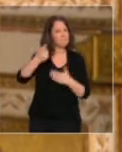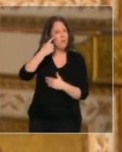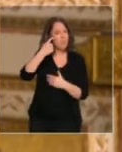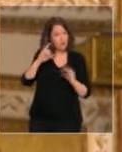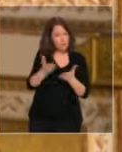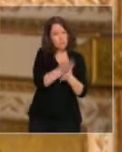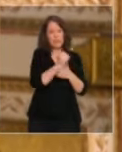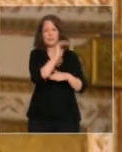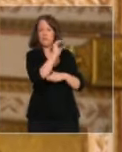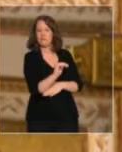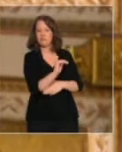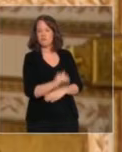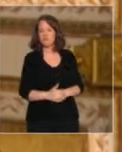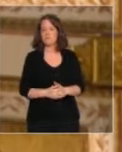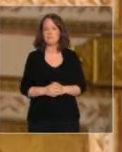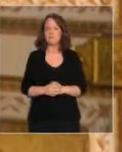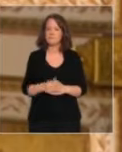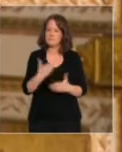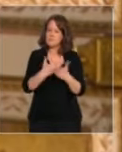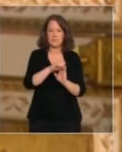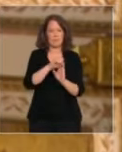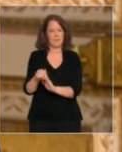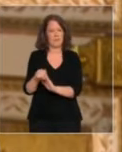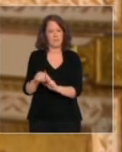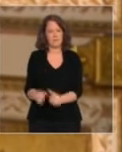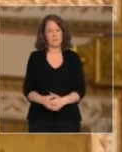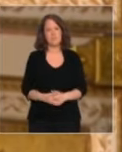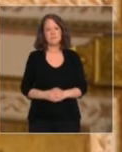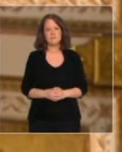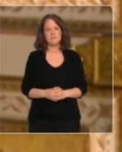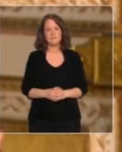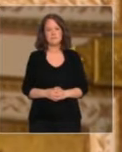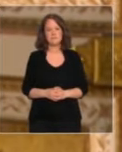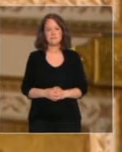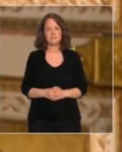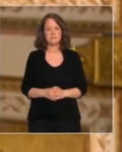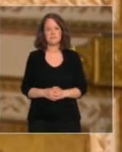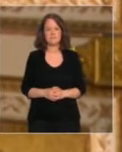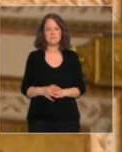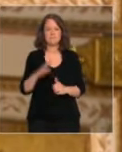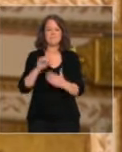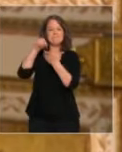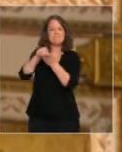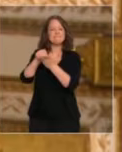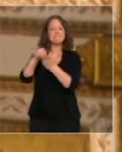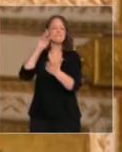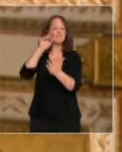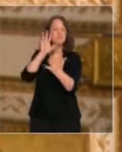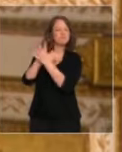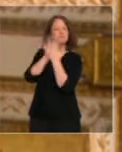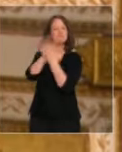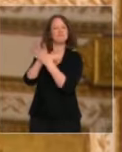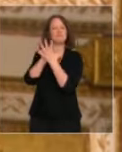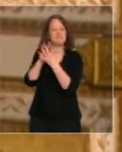les salariés au travail. C'est la priorité. Les lieux rassemblants du public, restaurants,